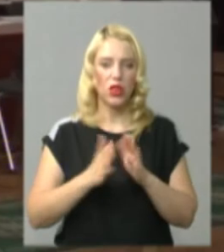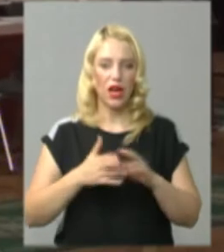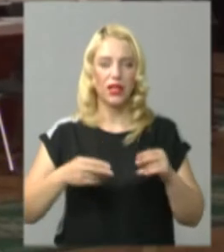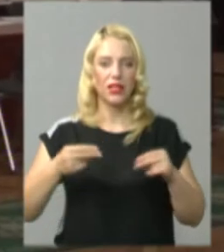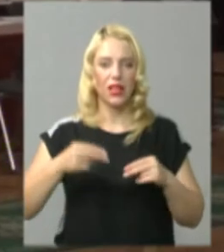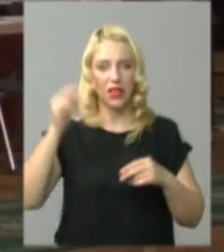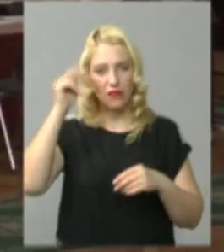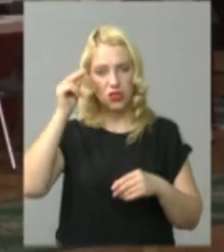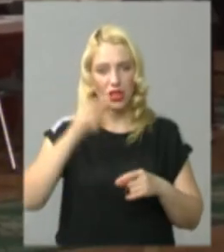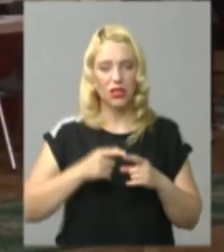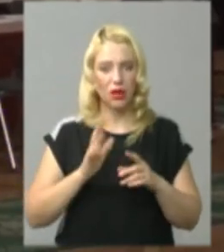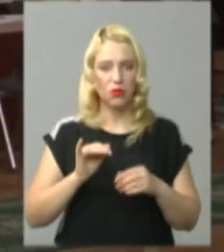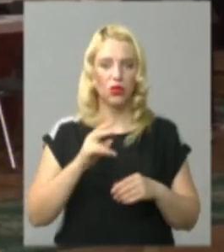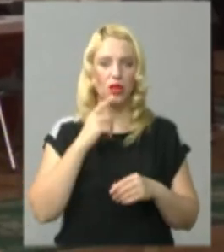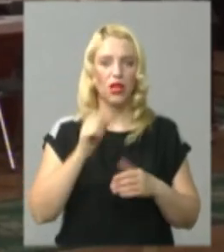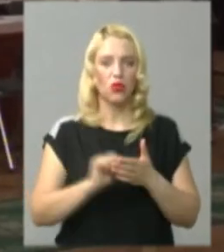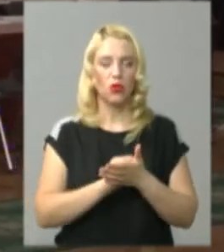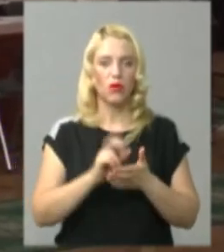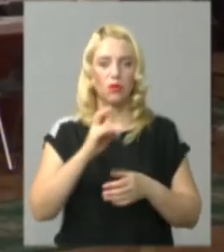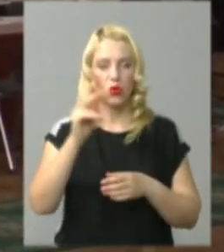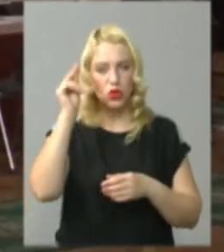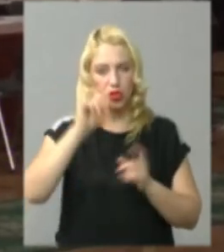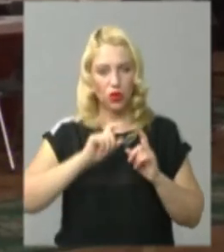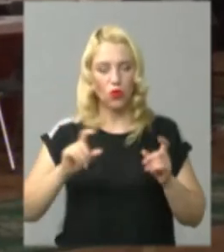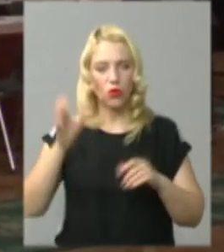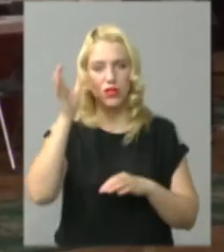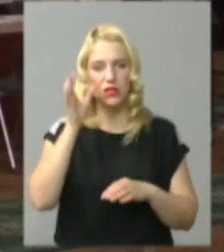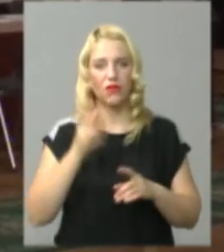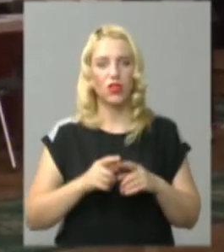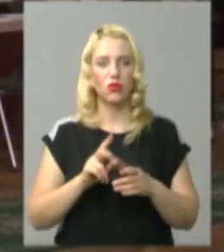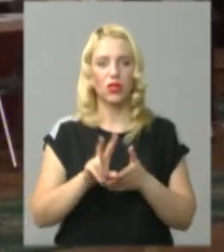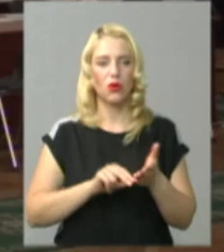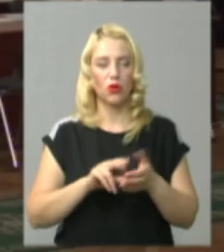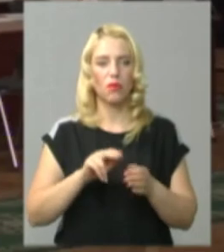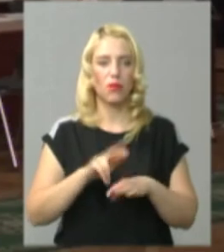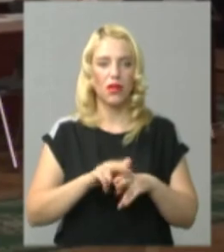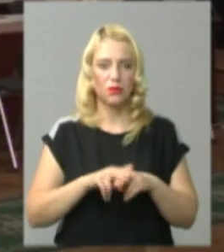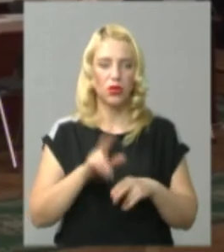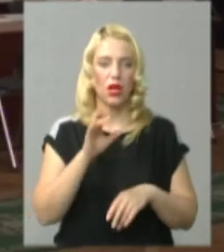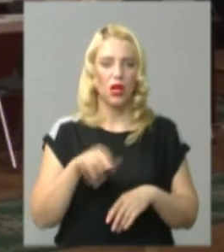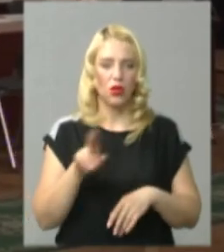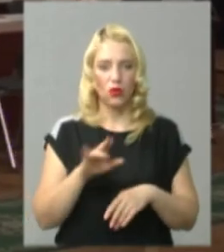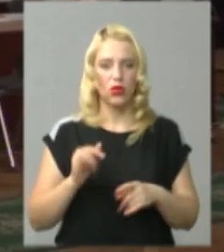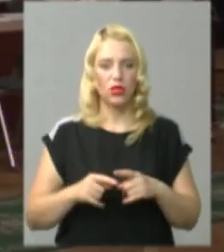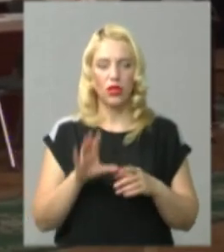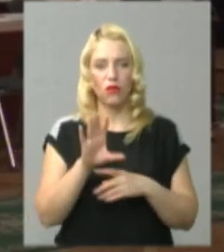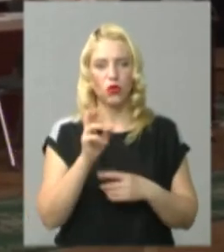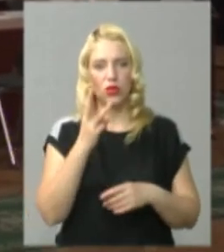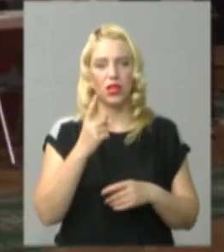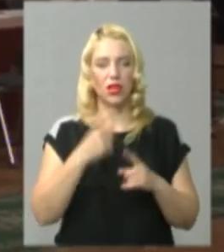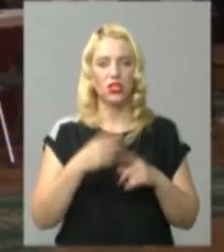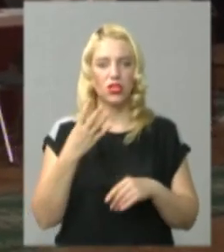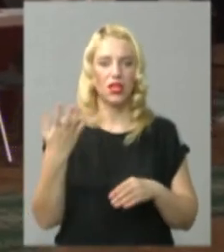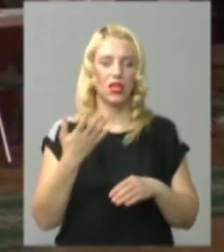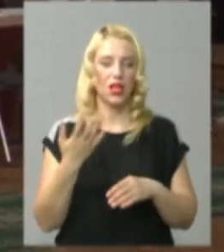оригінали документів про шкільну освіту, ксерокопію паспорта, ідентифікаційного і 4 фото 3 на 4. Ці обов'язкові